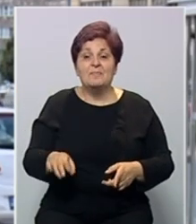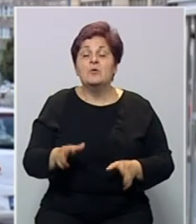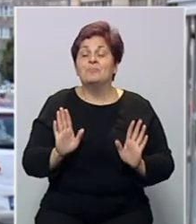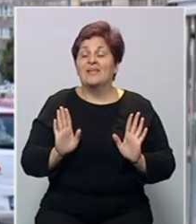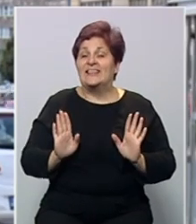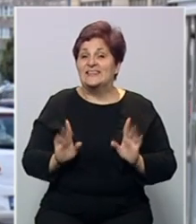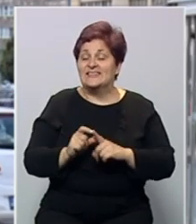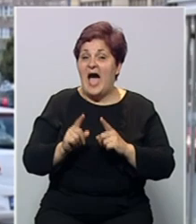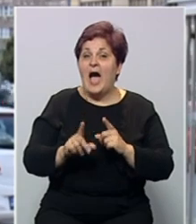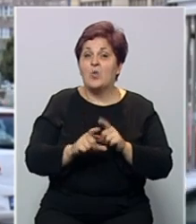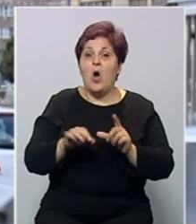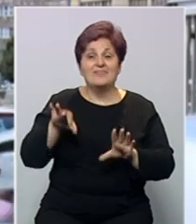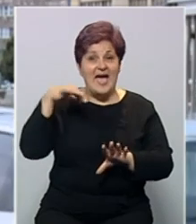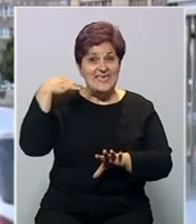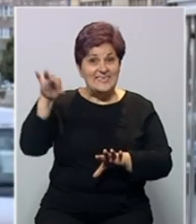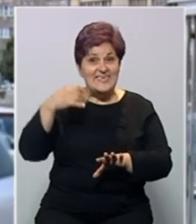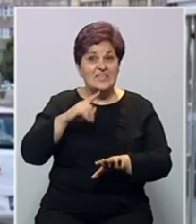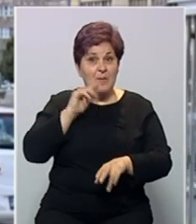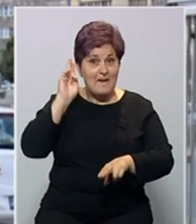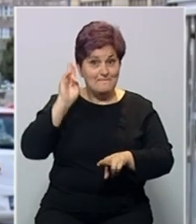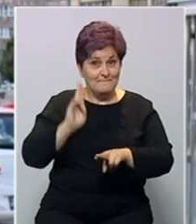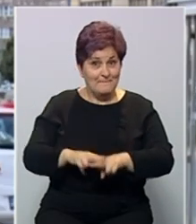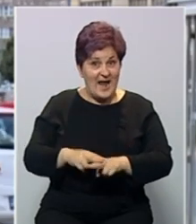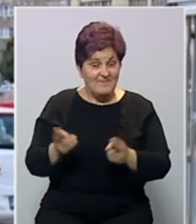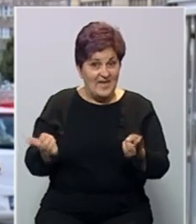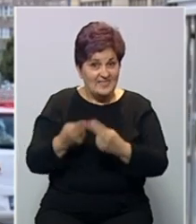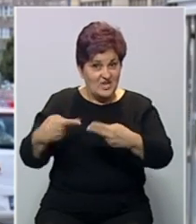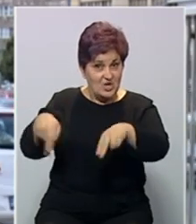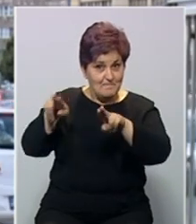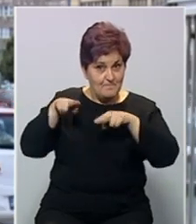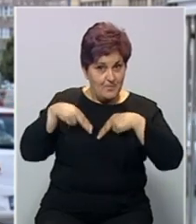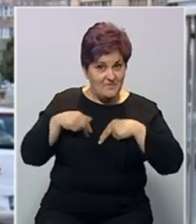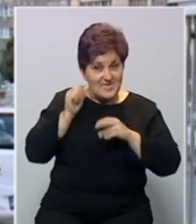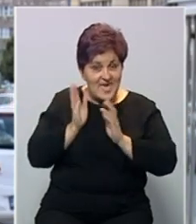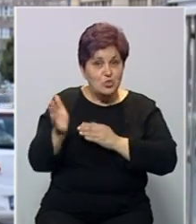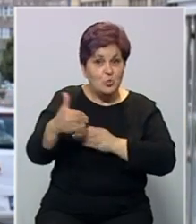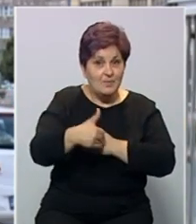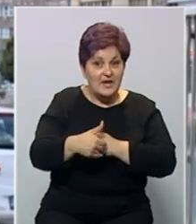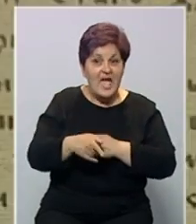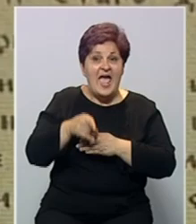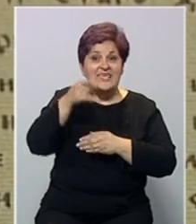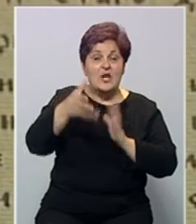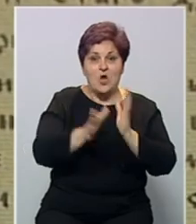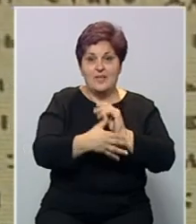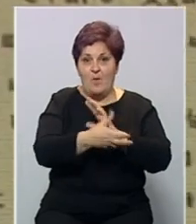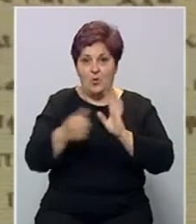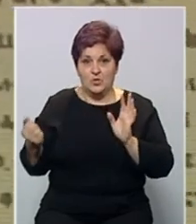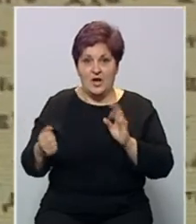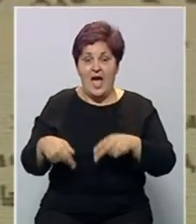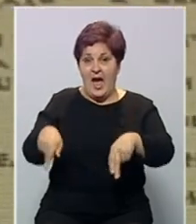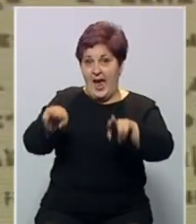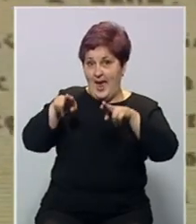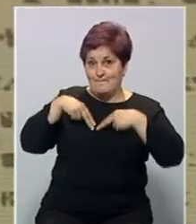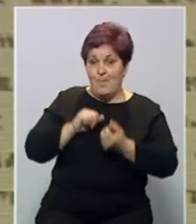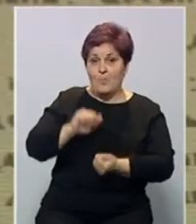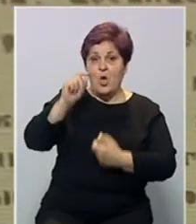Tako da jedini koji bi imao pravo da traži povratak je Dubrovnik, jer je otuđen. Povratak